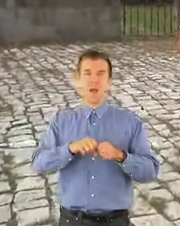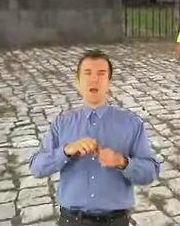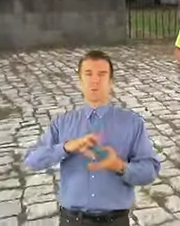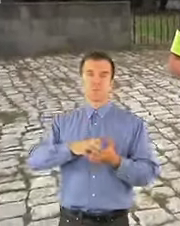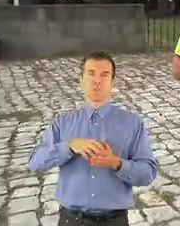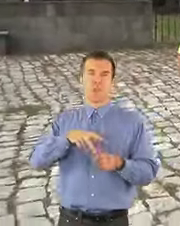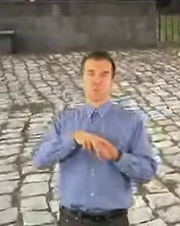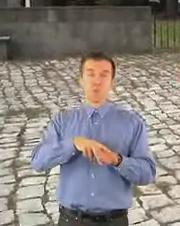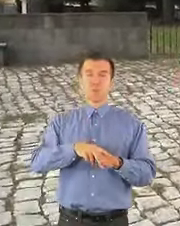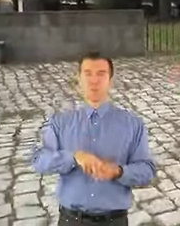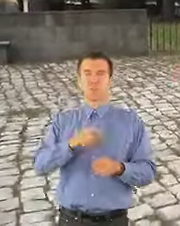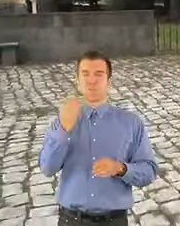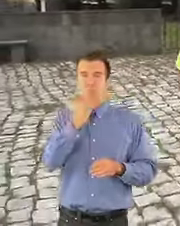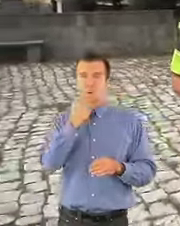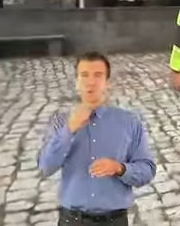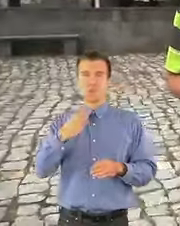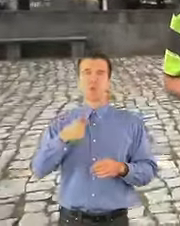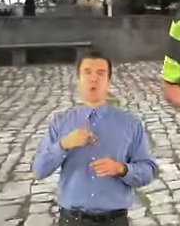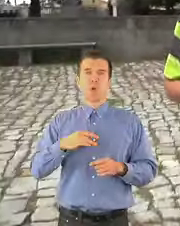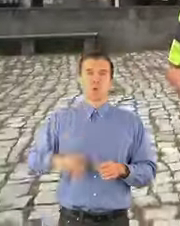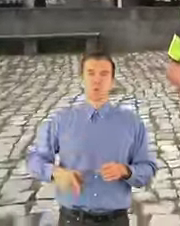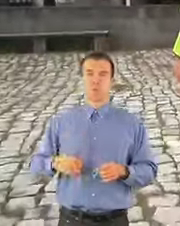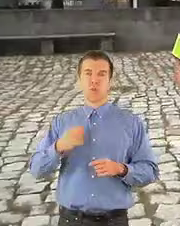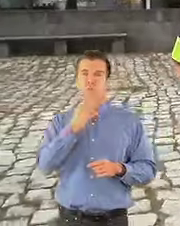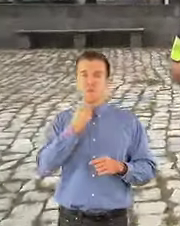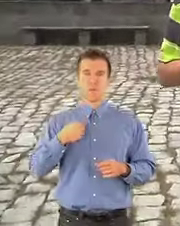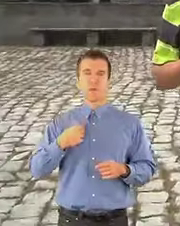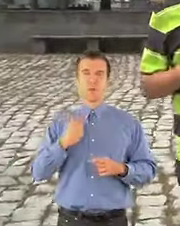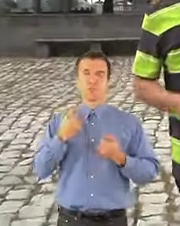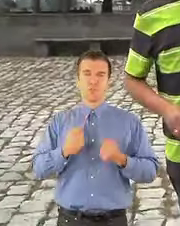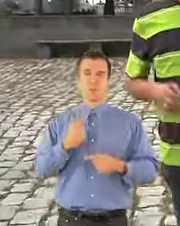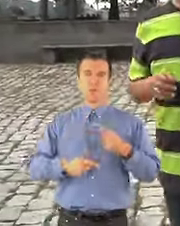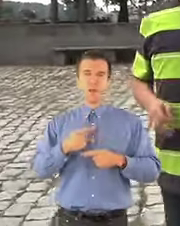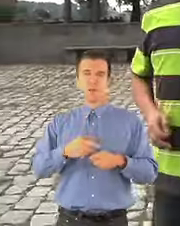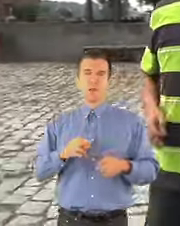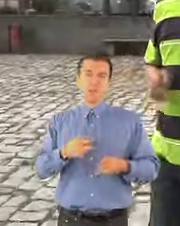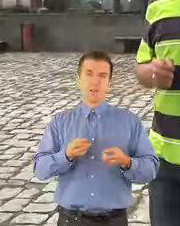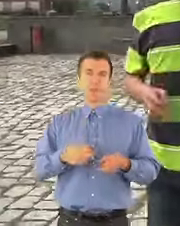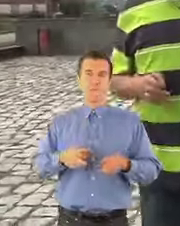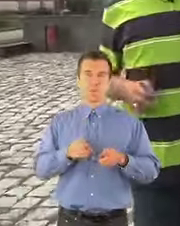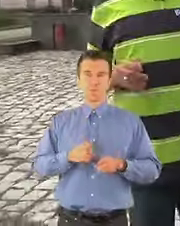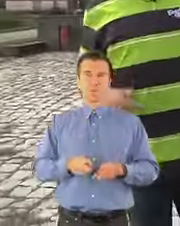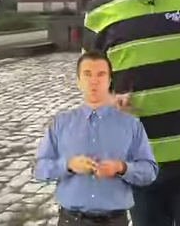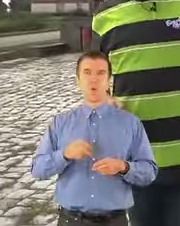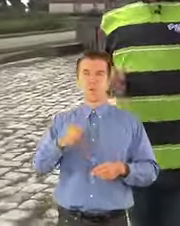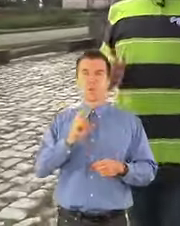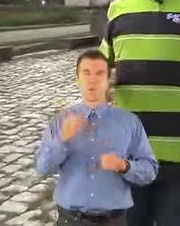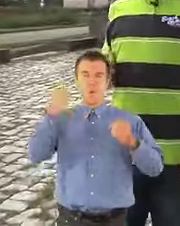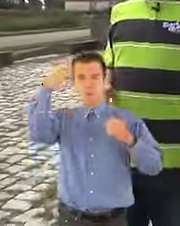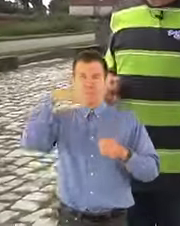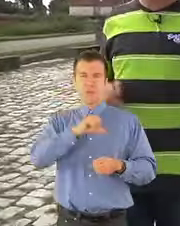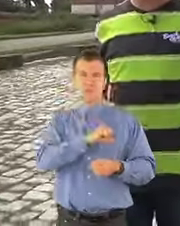Książę Henryk Brodatu został ciężko ranny, kiedy jeszcze spoczywał w łóżku, natomiast książę krakowski Leszek Biały, który zażywał wówczas kąpieli,